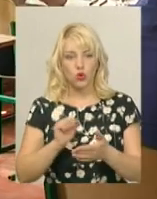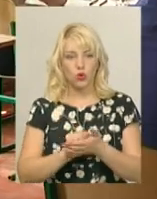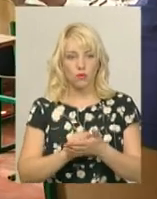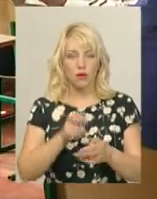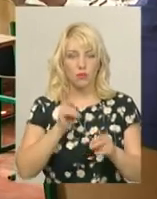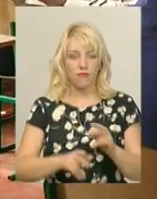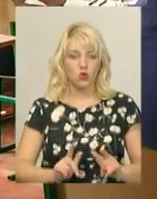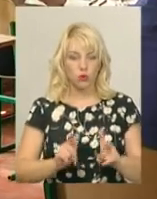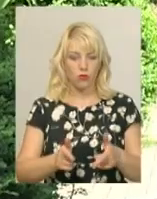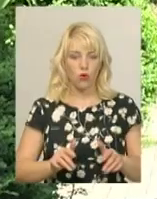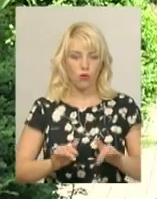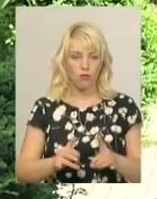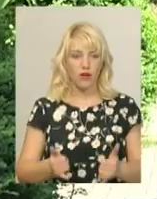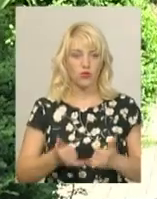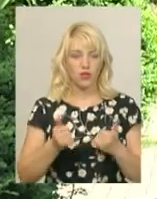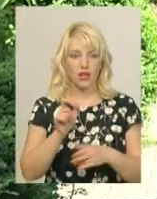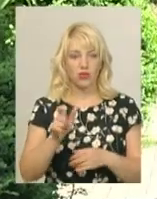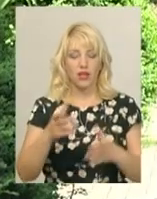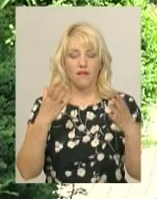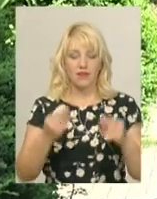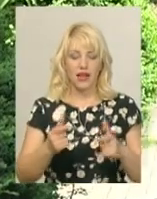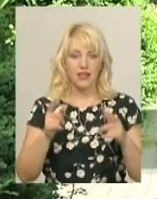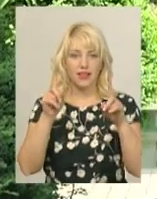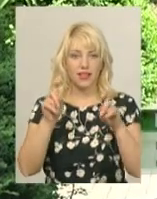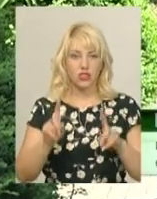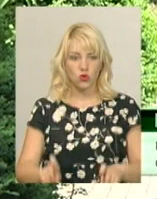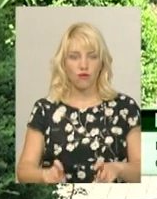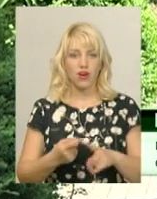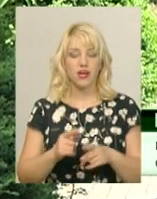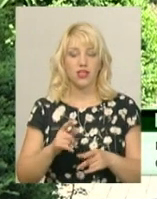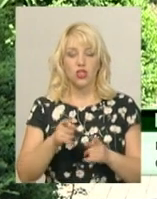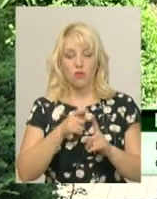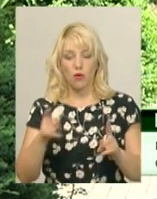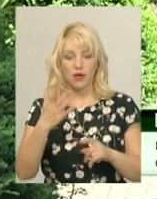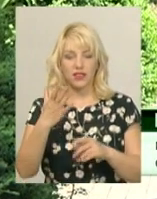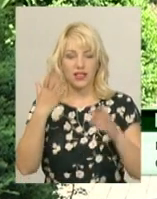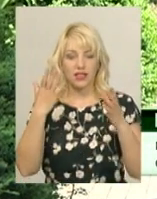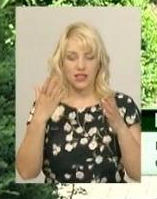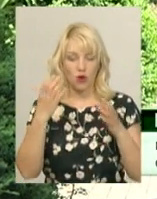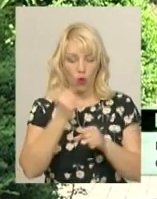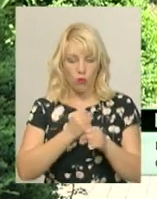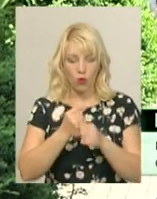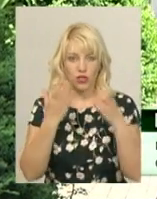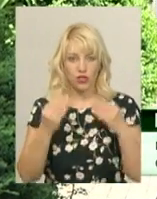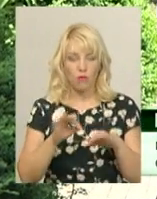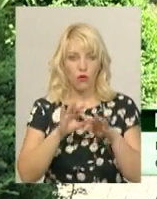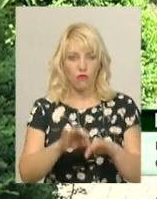вступну кампанію для абітурієнтів. В день тестування чи протягом 5 робочих днів з дня проведення тестування